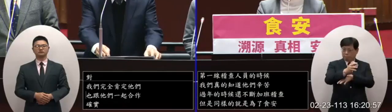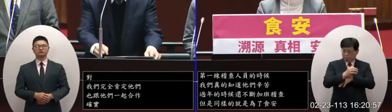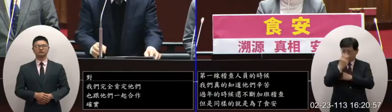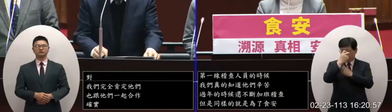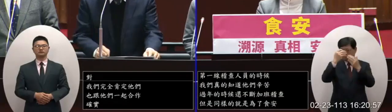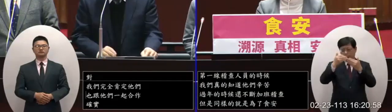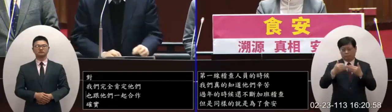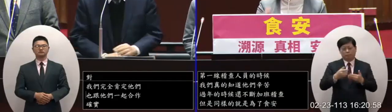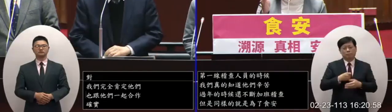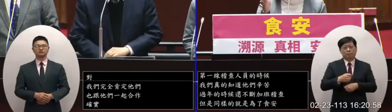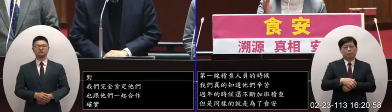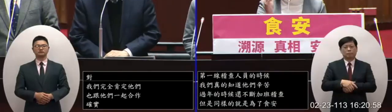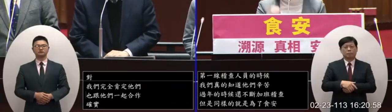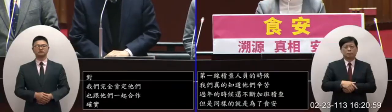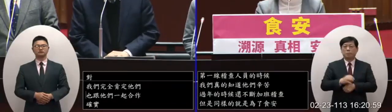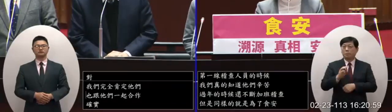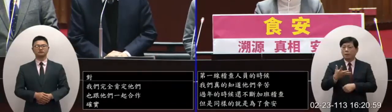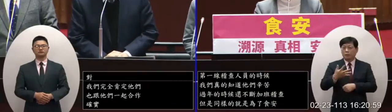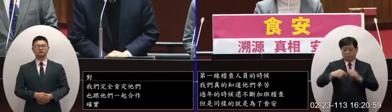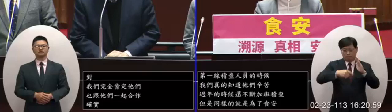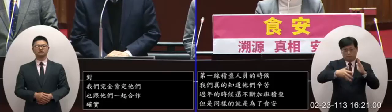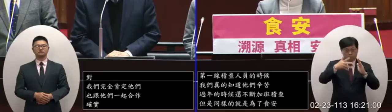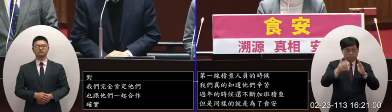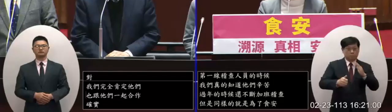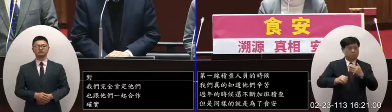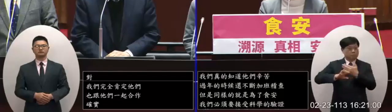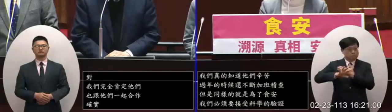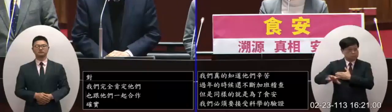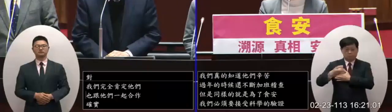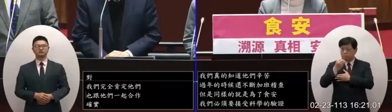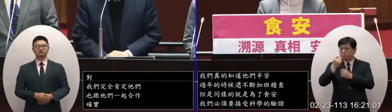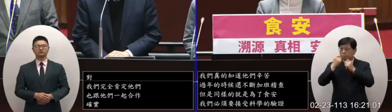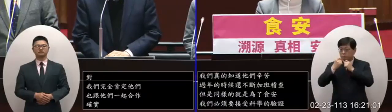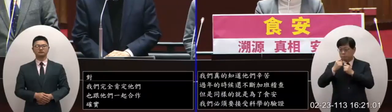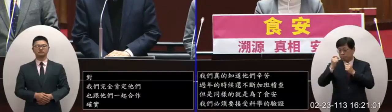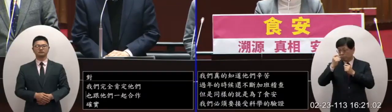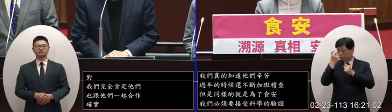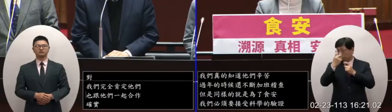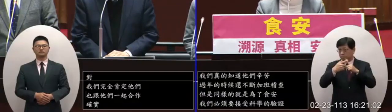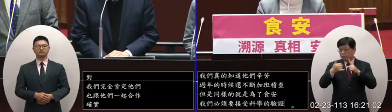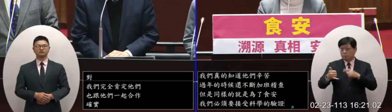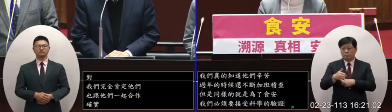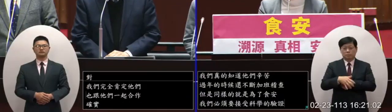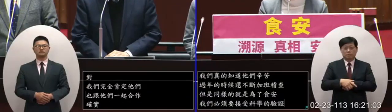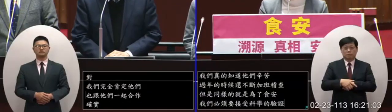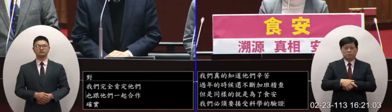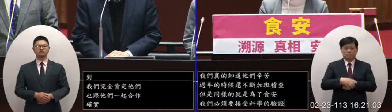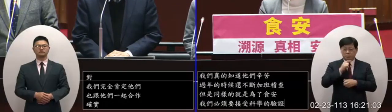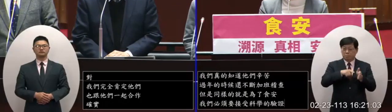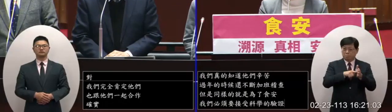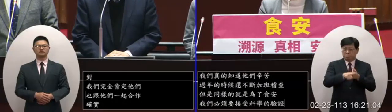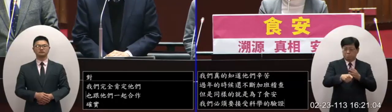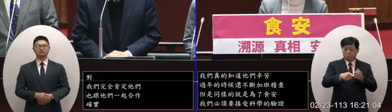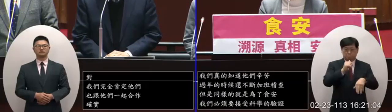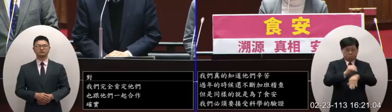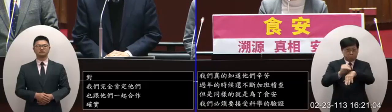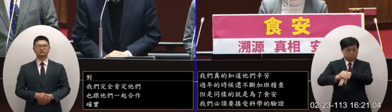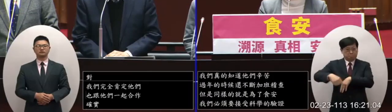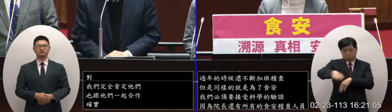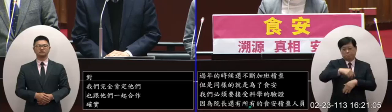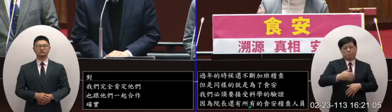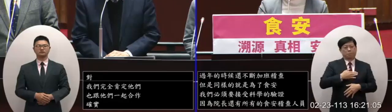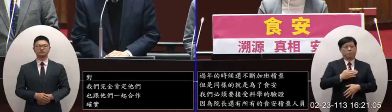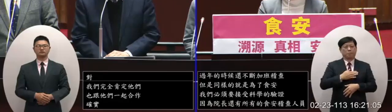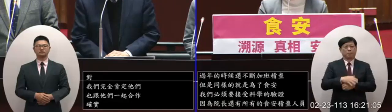的驗證因為院長還有所有的食安機場人員所有的專業人員也都